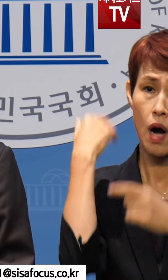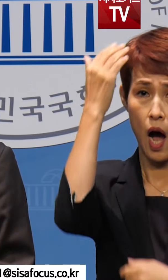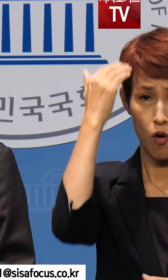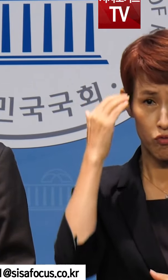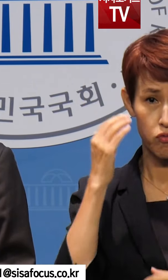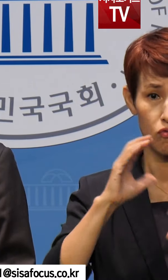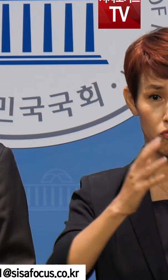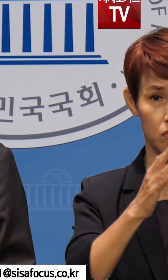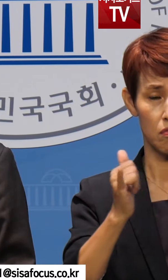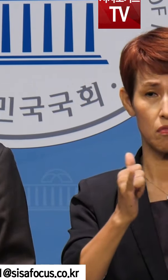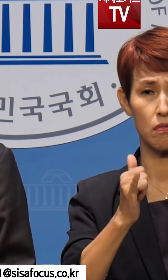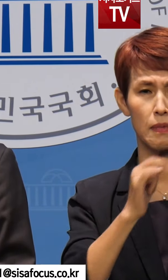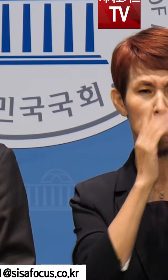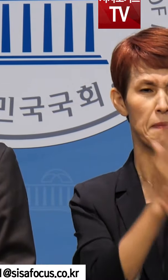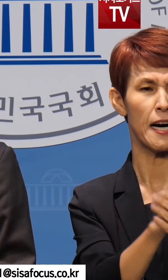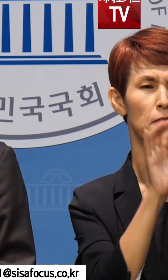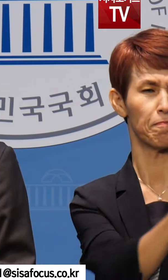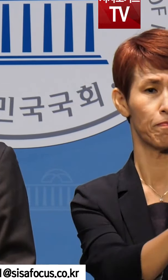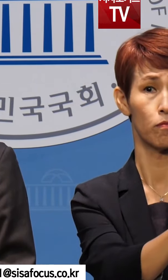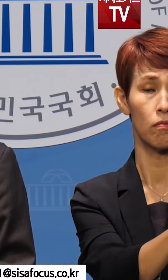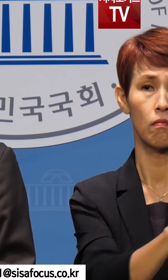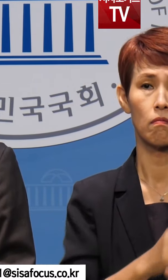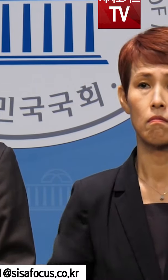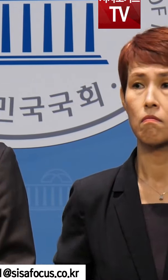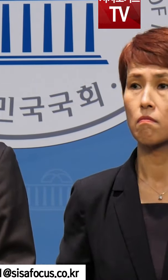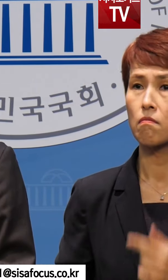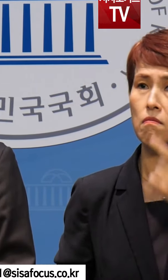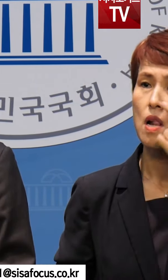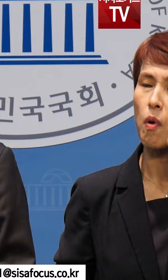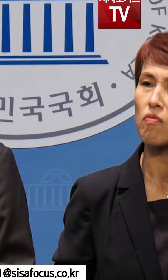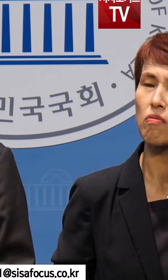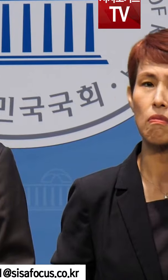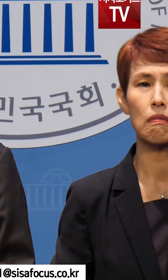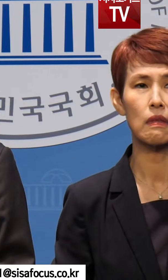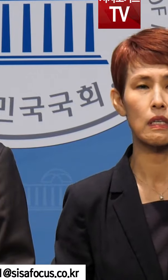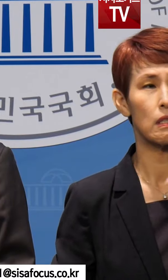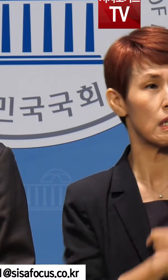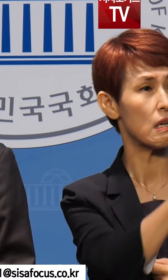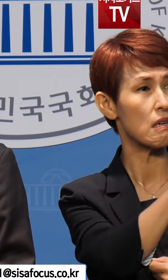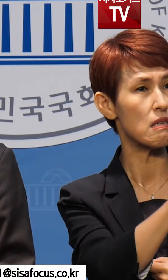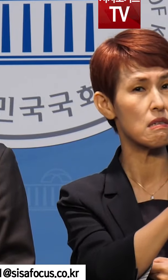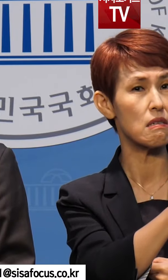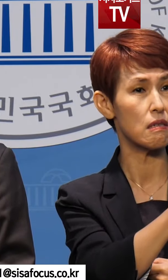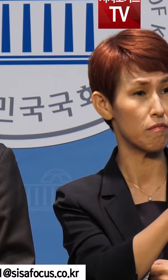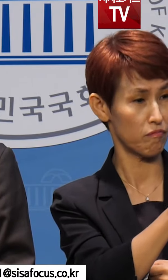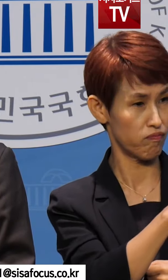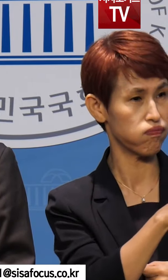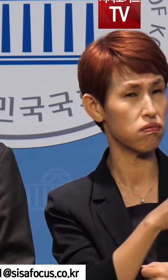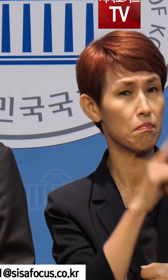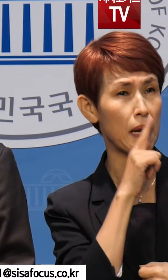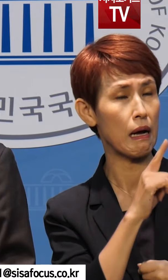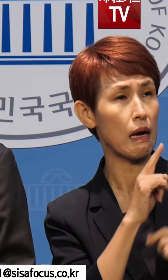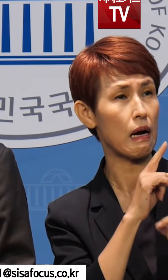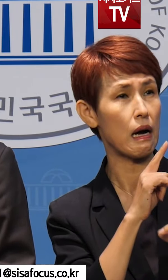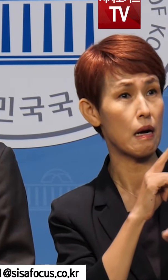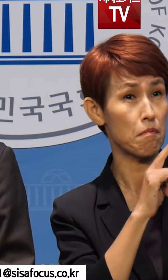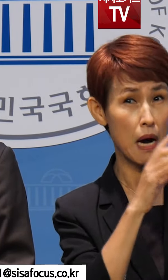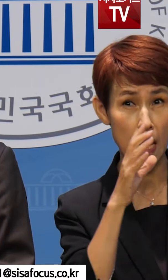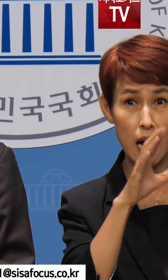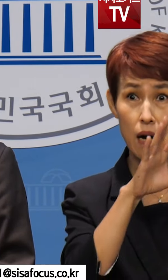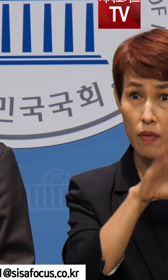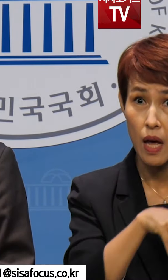입은 잘도 틀어막으면서 일본의 항의에는 항변 한마디 없습니다. 일본이